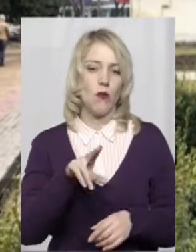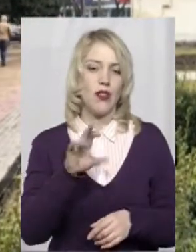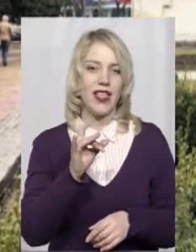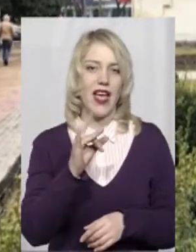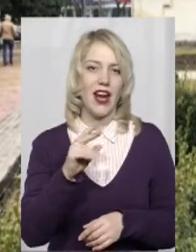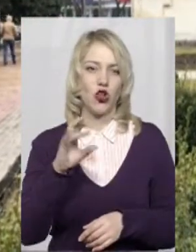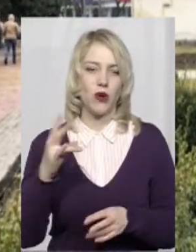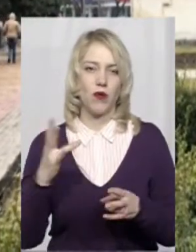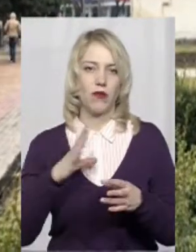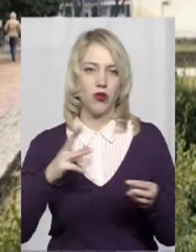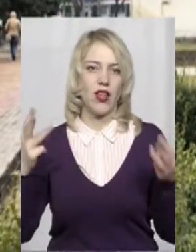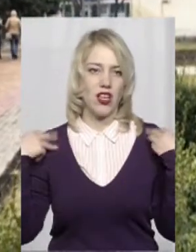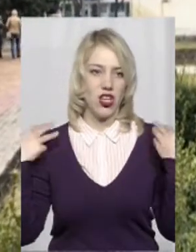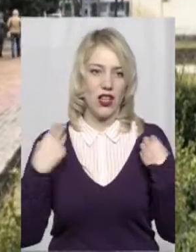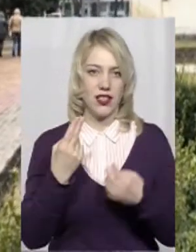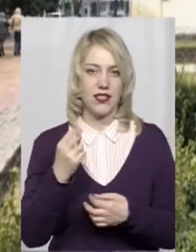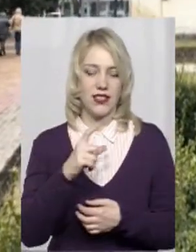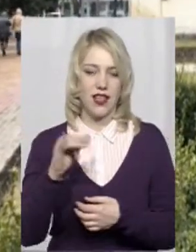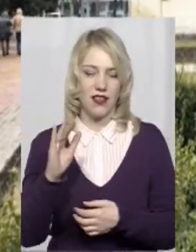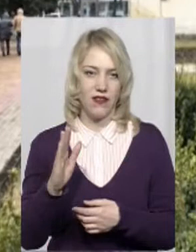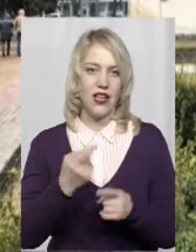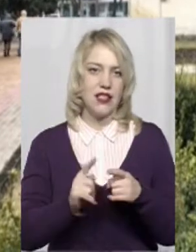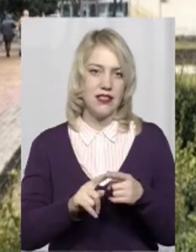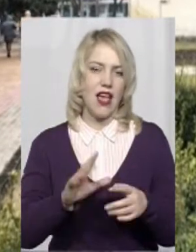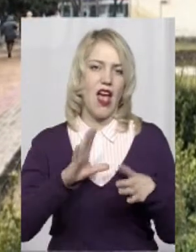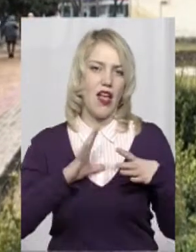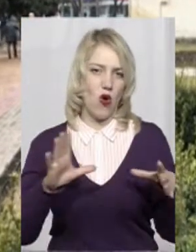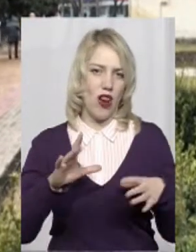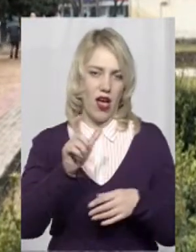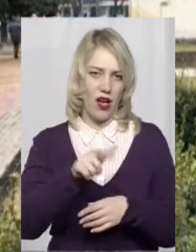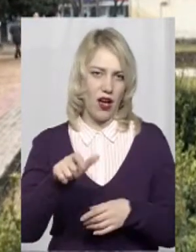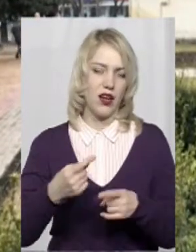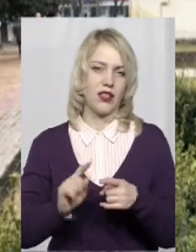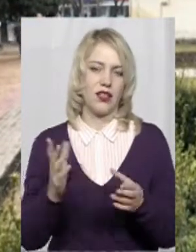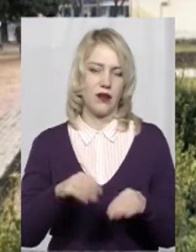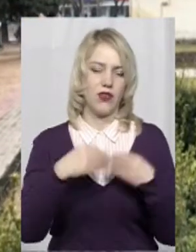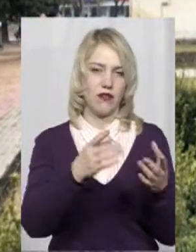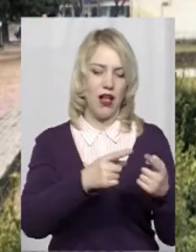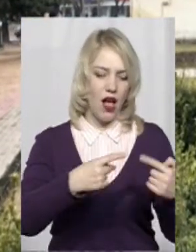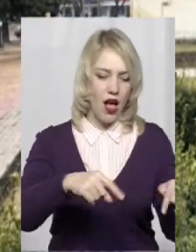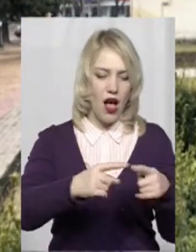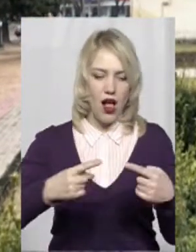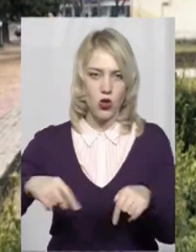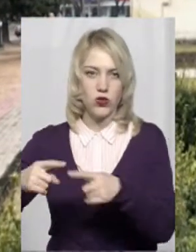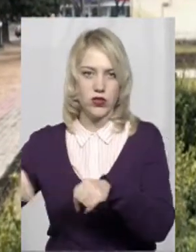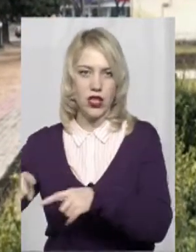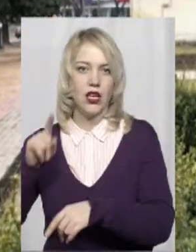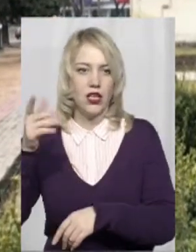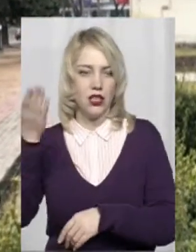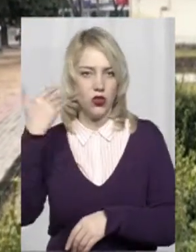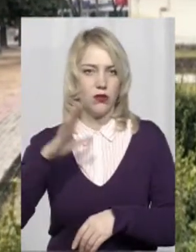бути начальники цехів? Це олігархи, яким на відкуп віддавались певні галузі. І тоді була створена